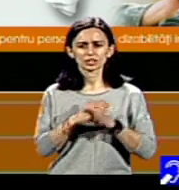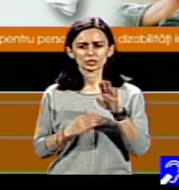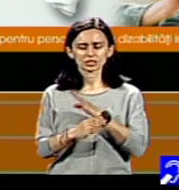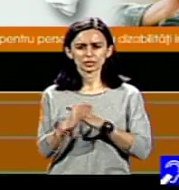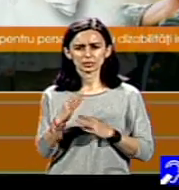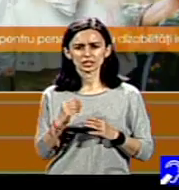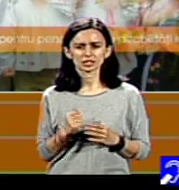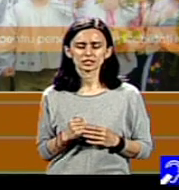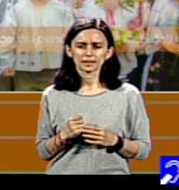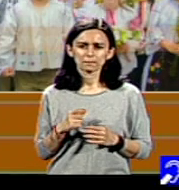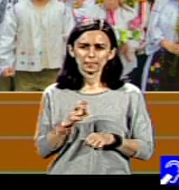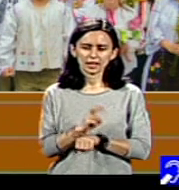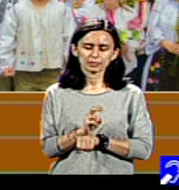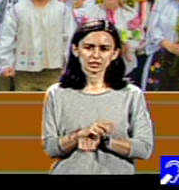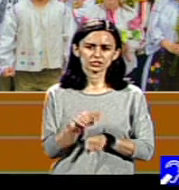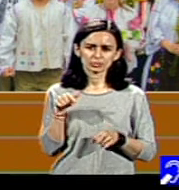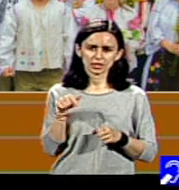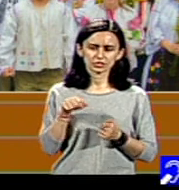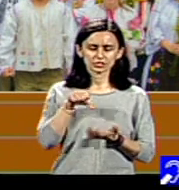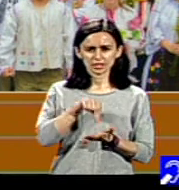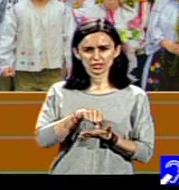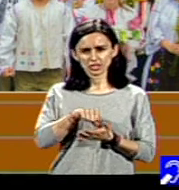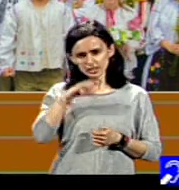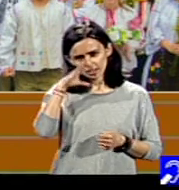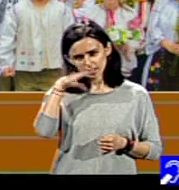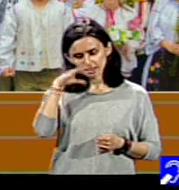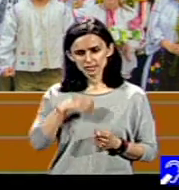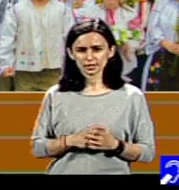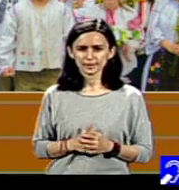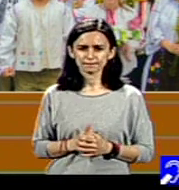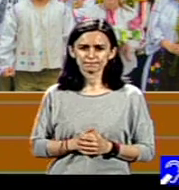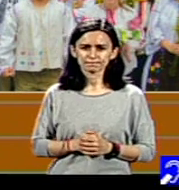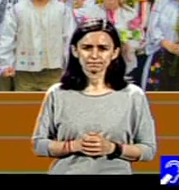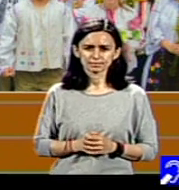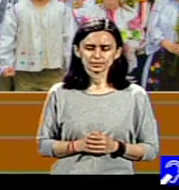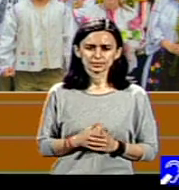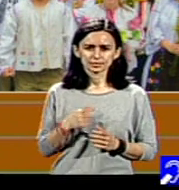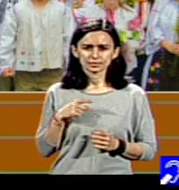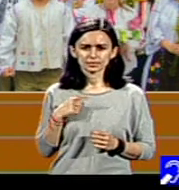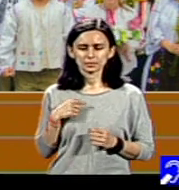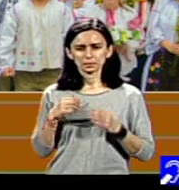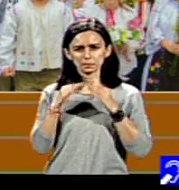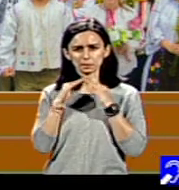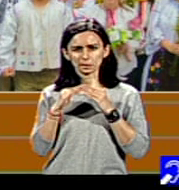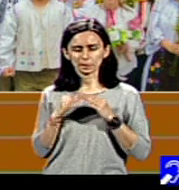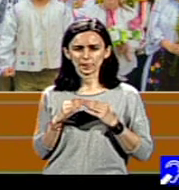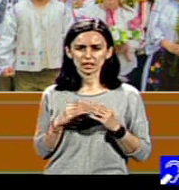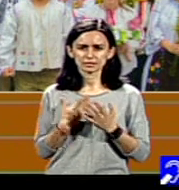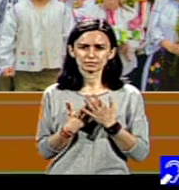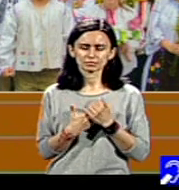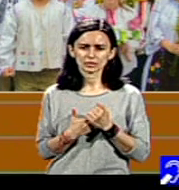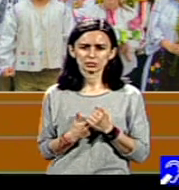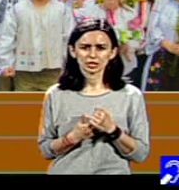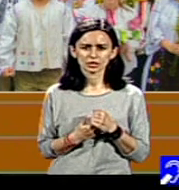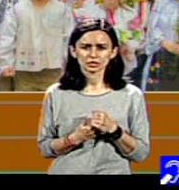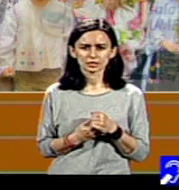frecventează aceste centre de zi ale noastre. Sunt pe nivele, în sensul că, într